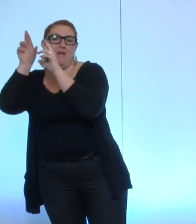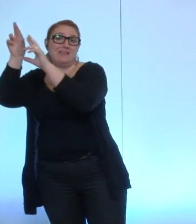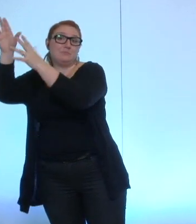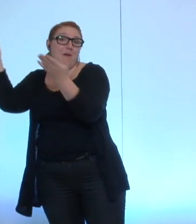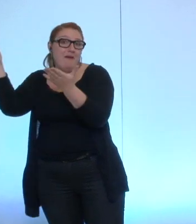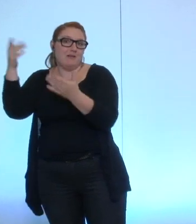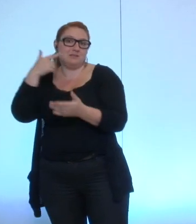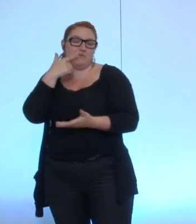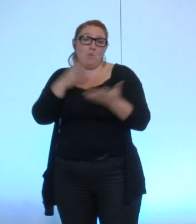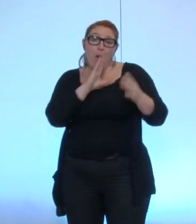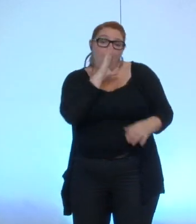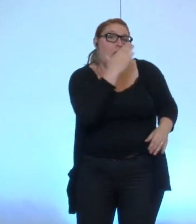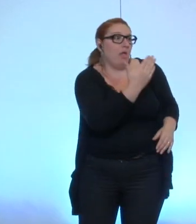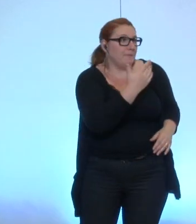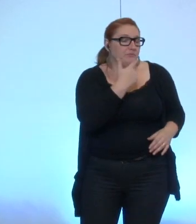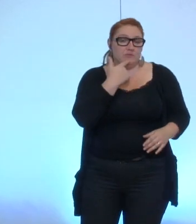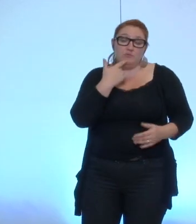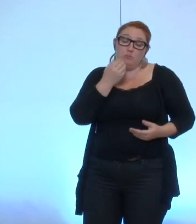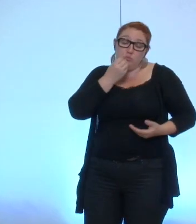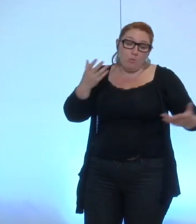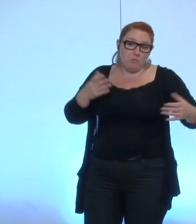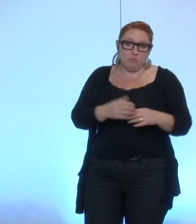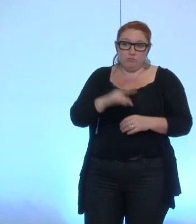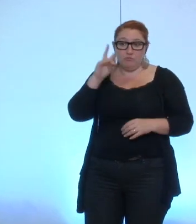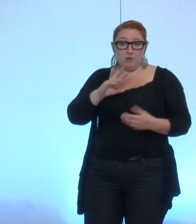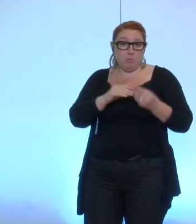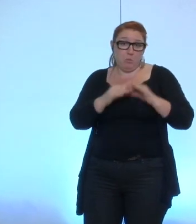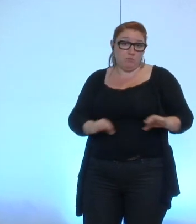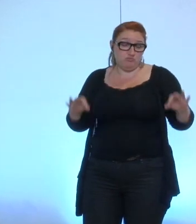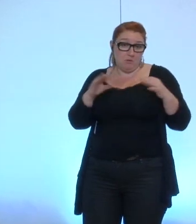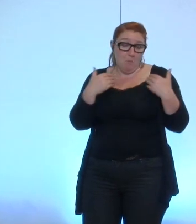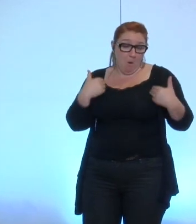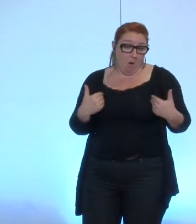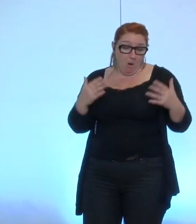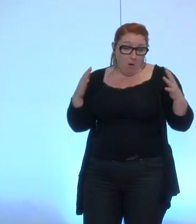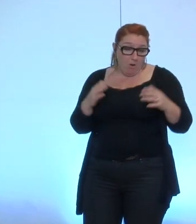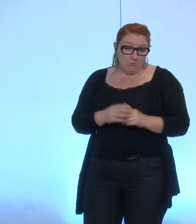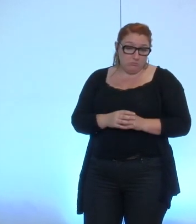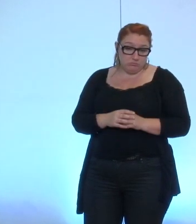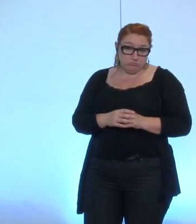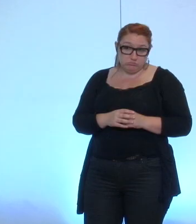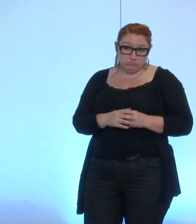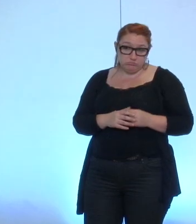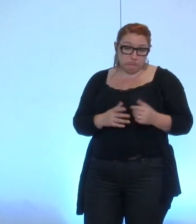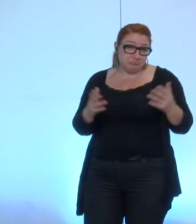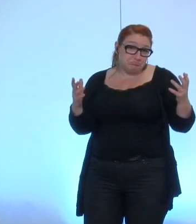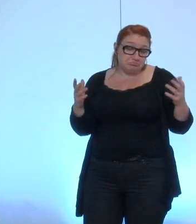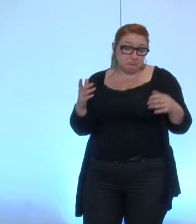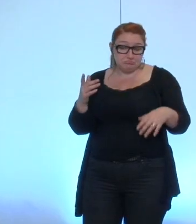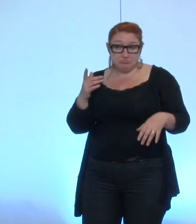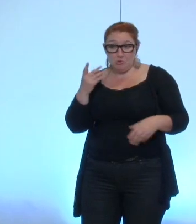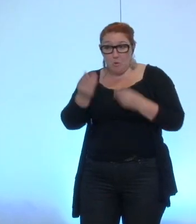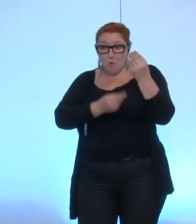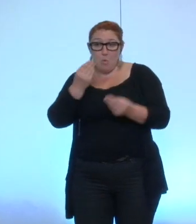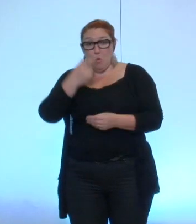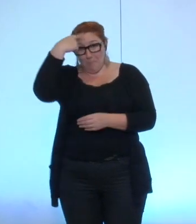qui tienne la route donc bon j'ai pas de problème particulier là aussi avec ça peut-être ou bien